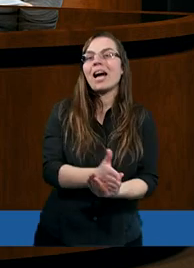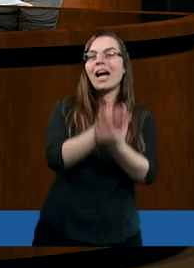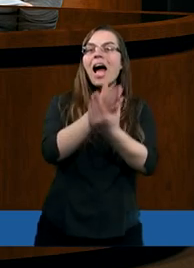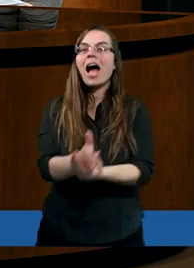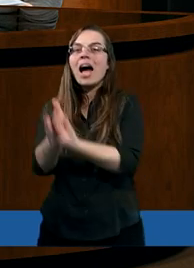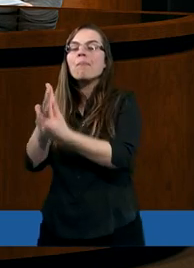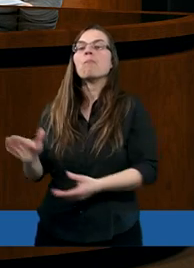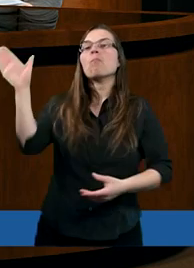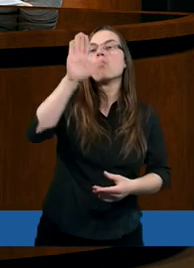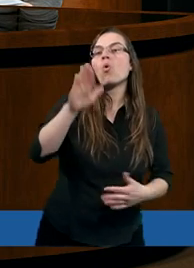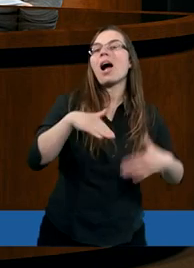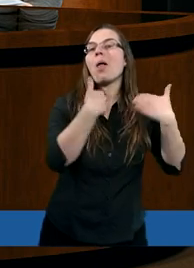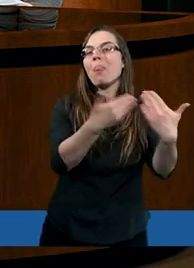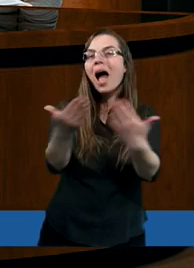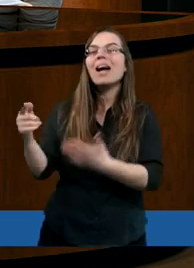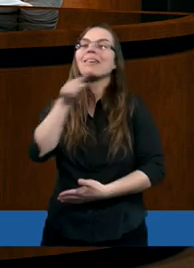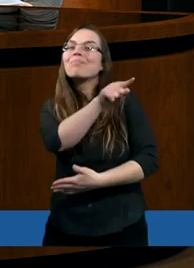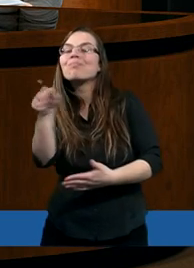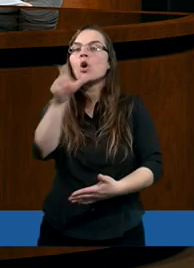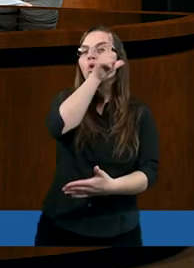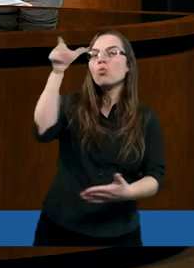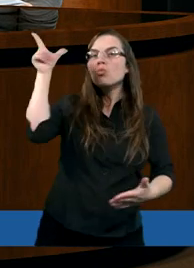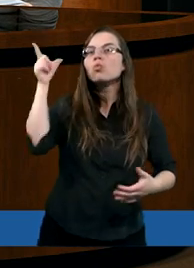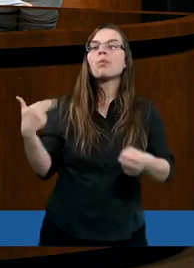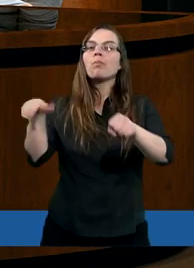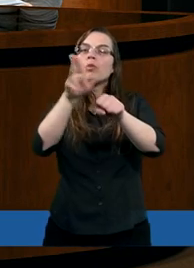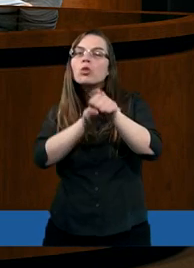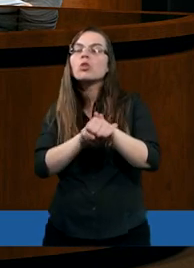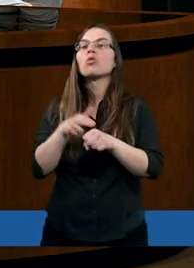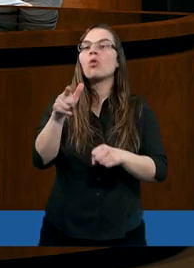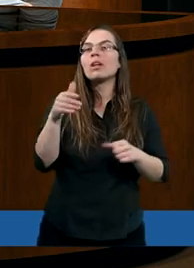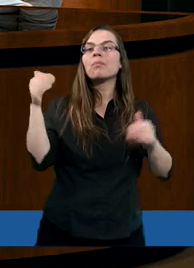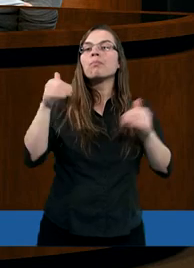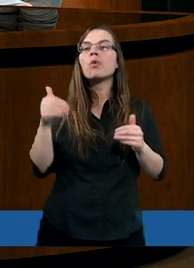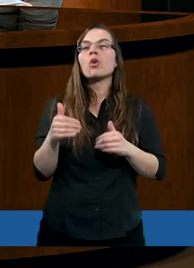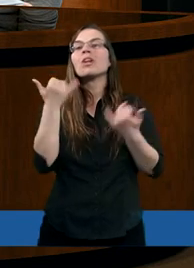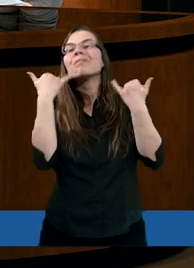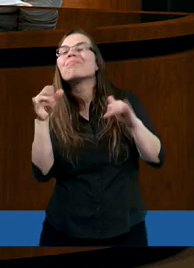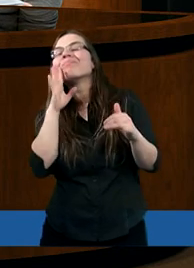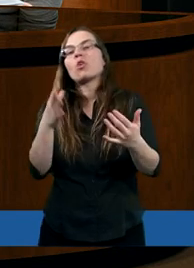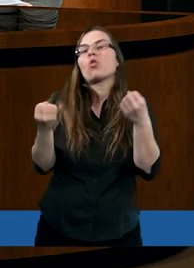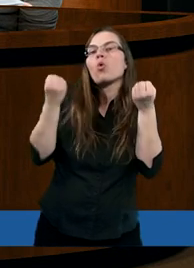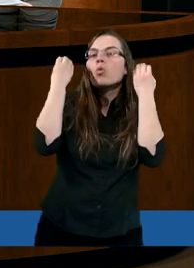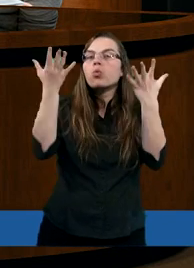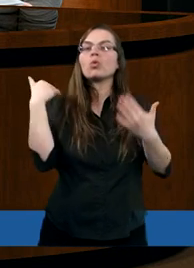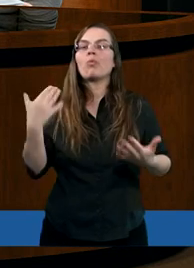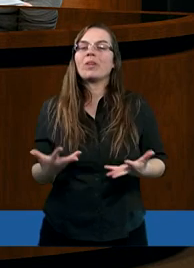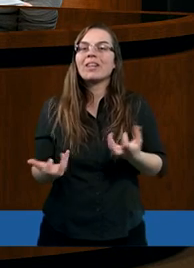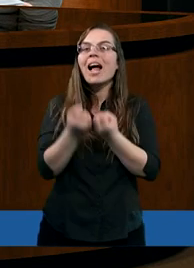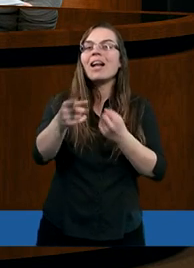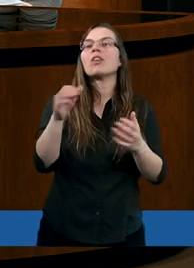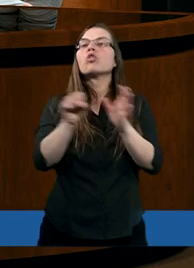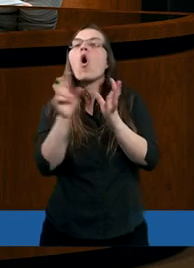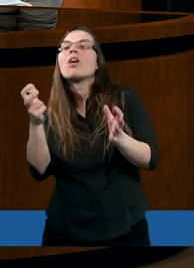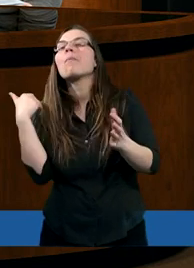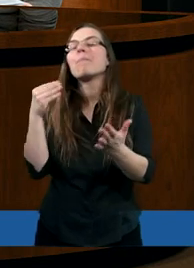Piotr daje tym ludziom, którzy wyrośli w innej kulturze, do czego innego